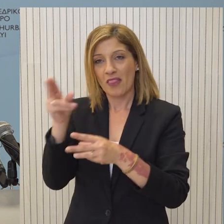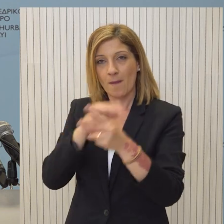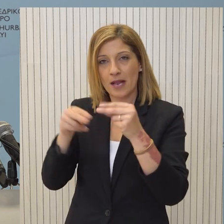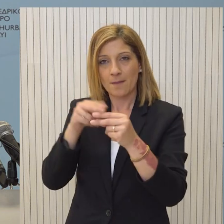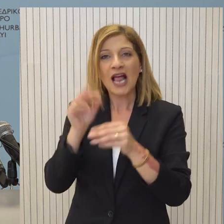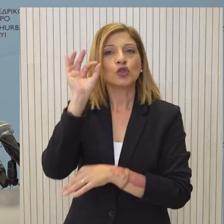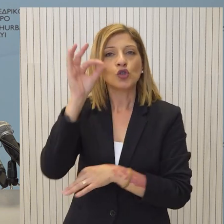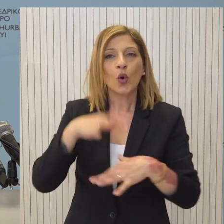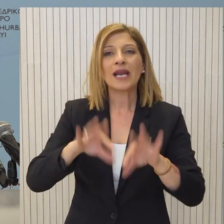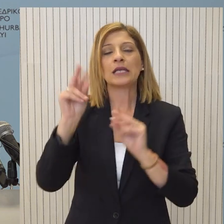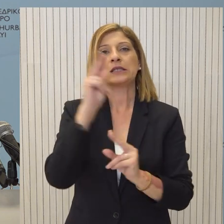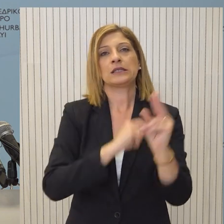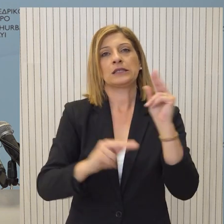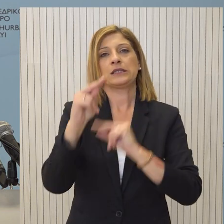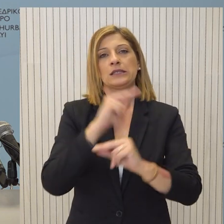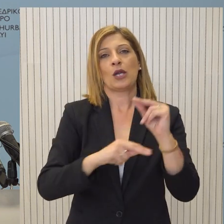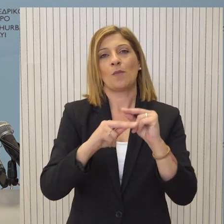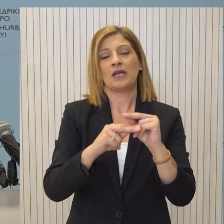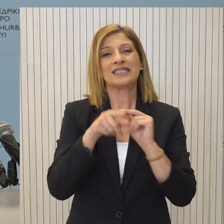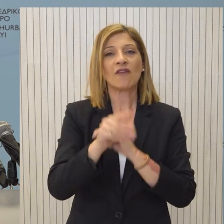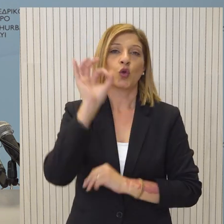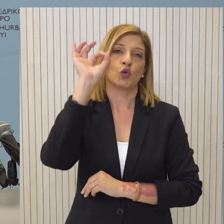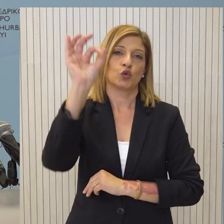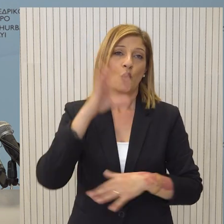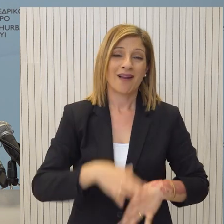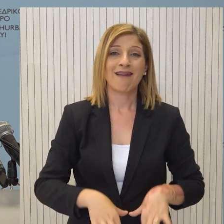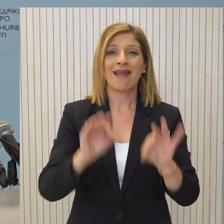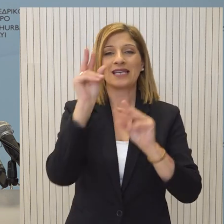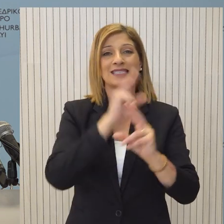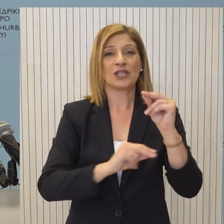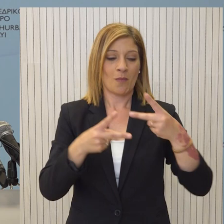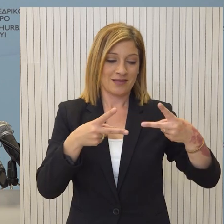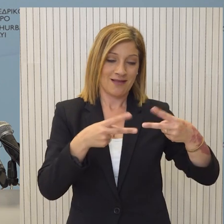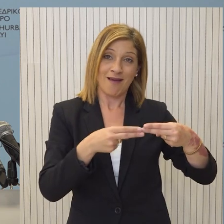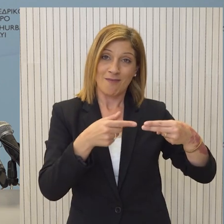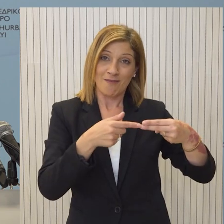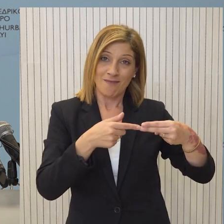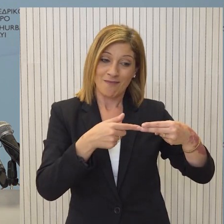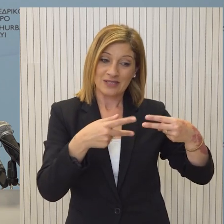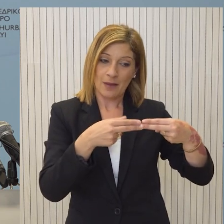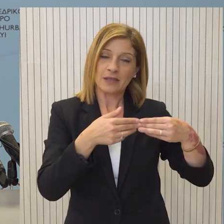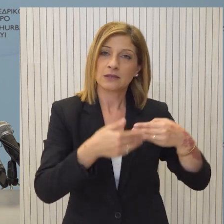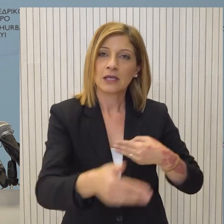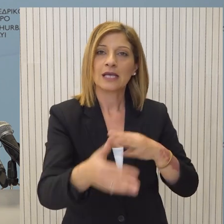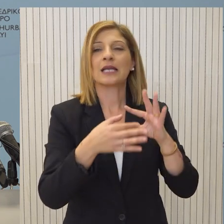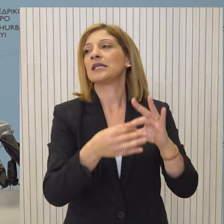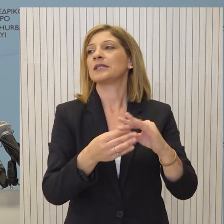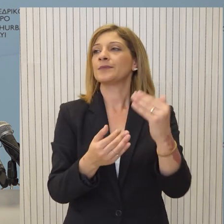προτεραιότητα να καταστεί εφηχτή επανέναρξη των διαπραγματεύσεων από το σημείο που έχουν διακοπεί. Αυτό αναμένουμε από τον Απεσταλμένο του Γενικού Γραμματέα.